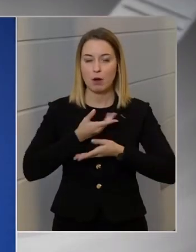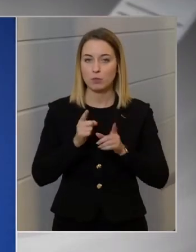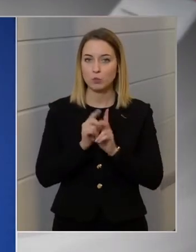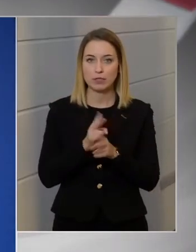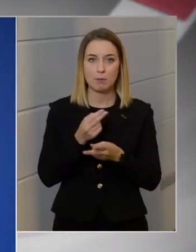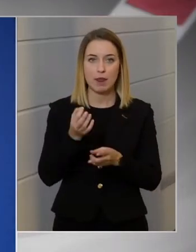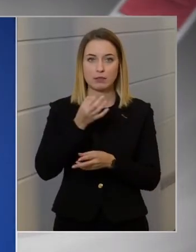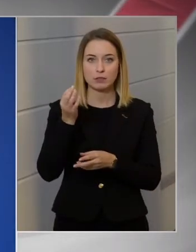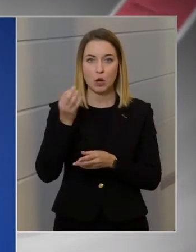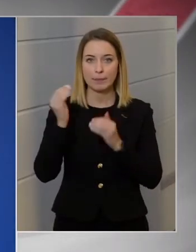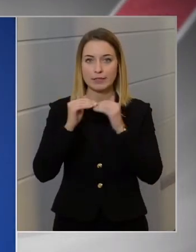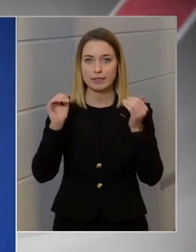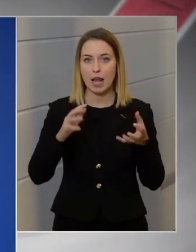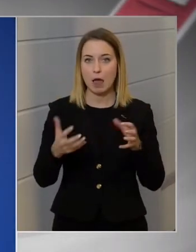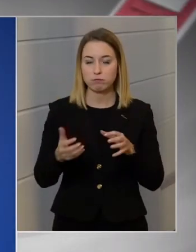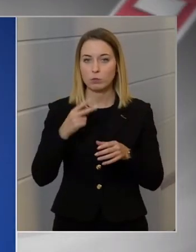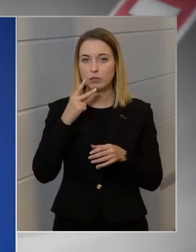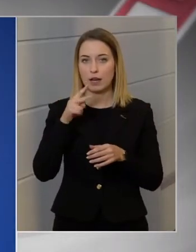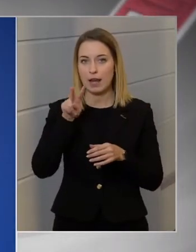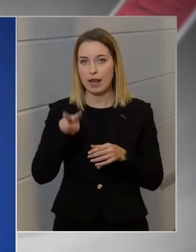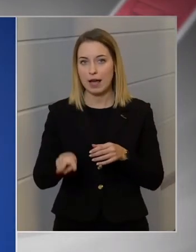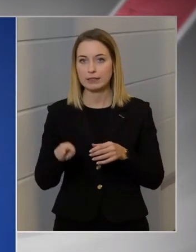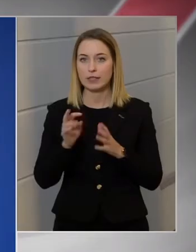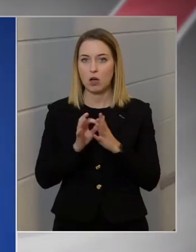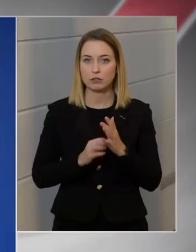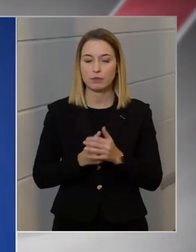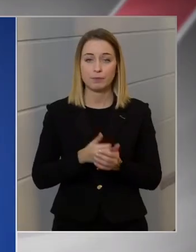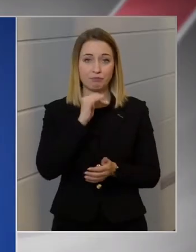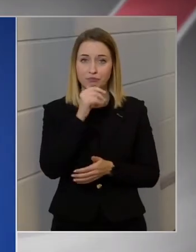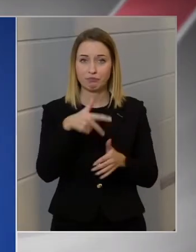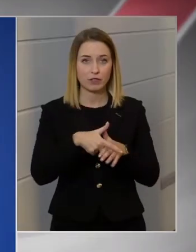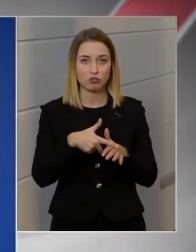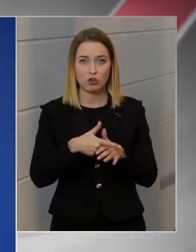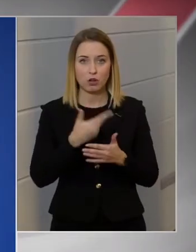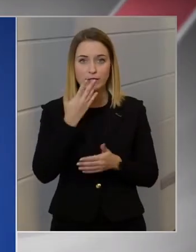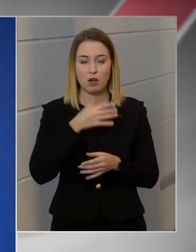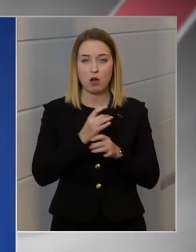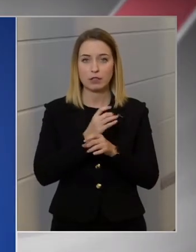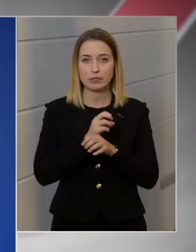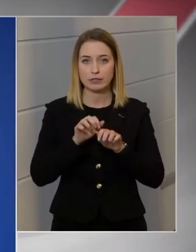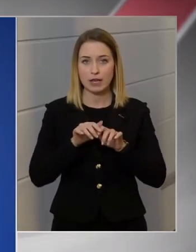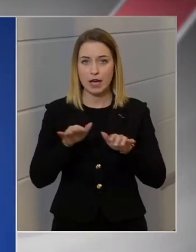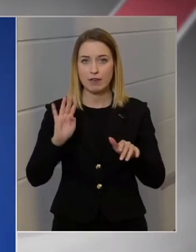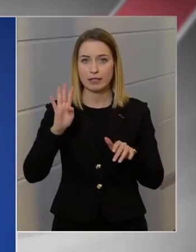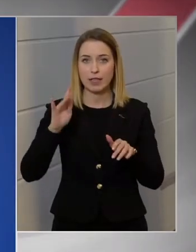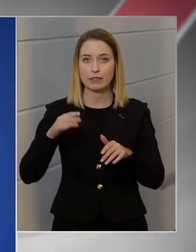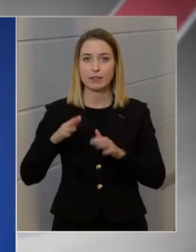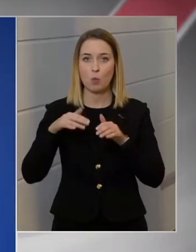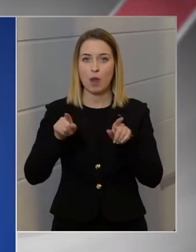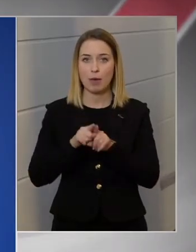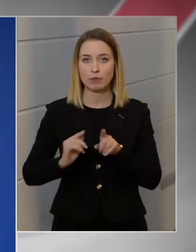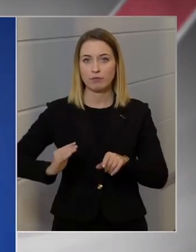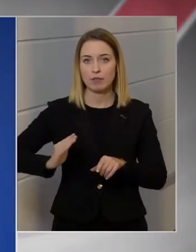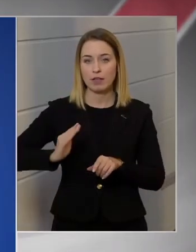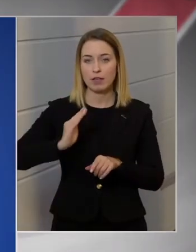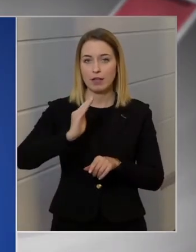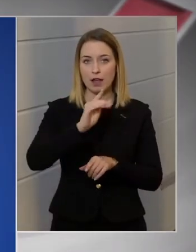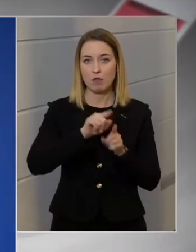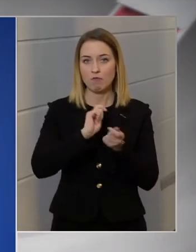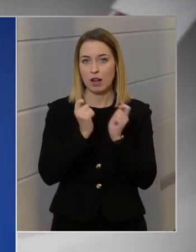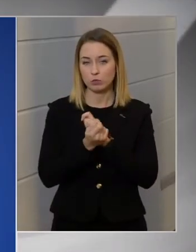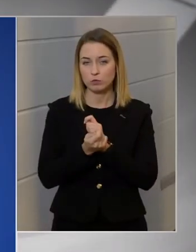napi szintre lebontva látni az adatokat? Nincs akadálya annak, hogyha a járvány negyedik hulláma így fut fölfelé, akkor ez